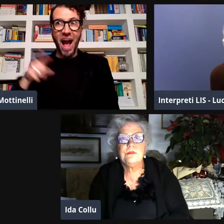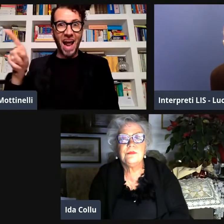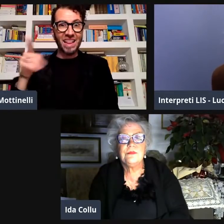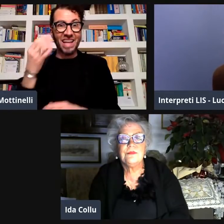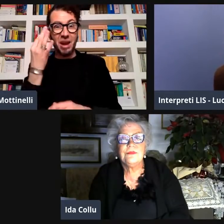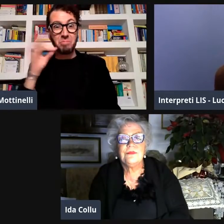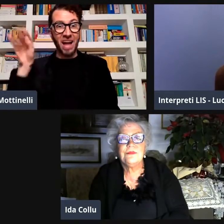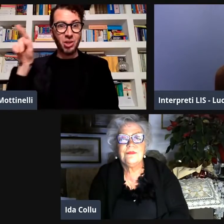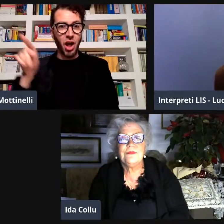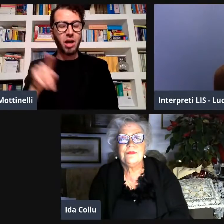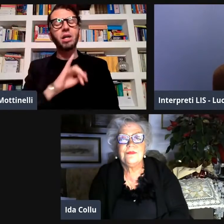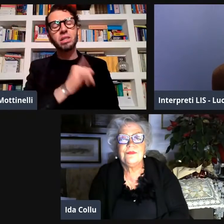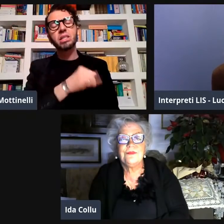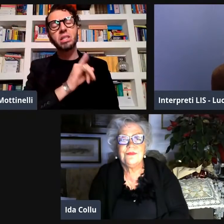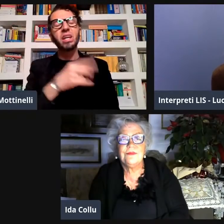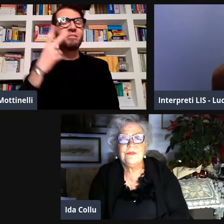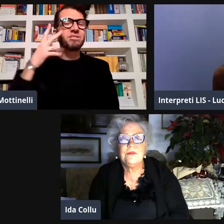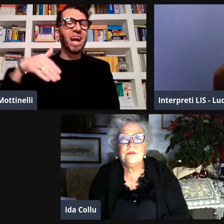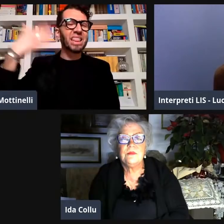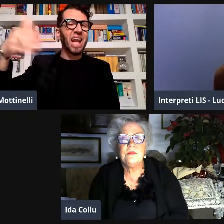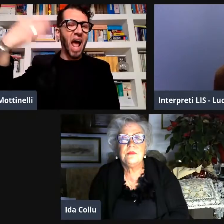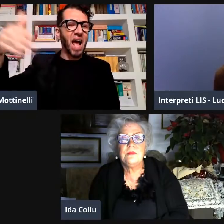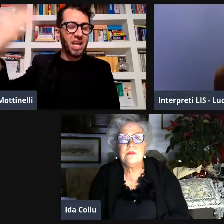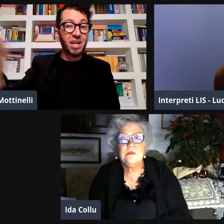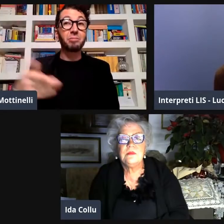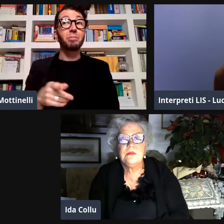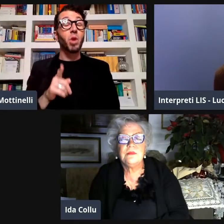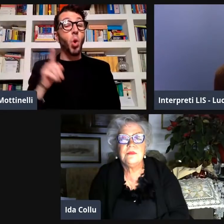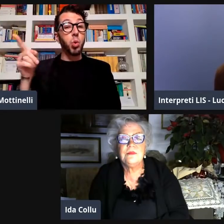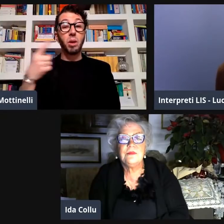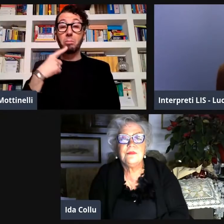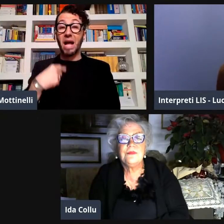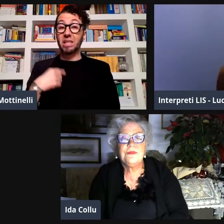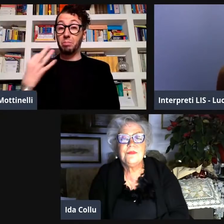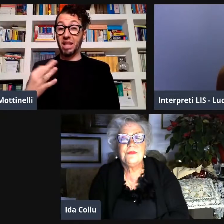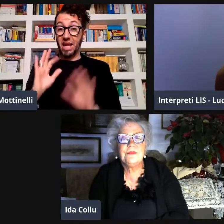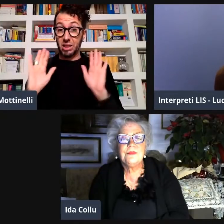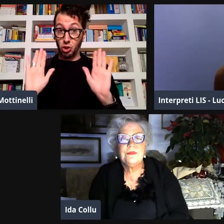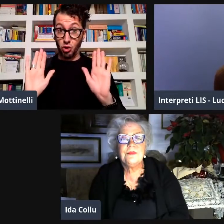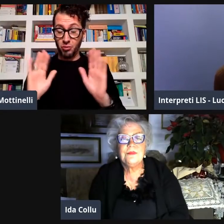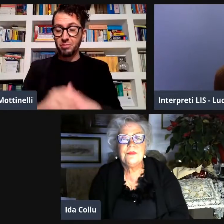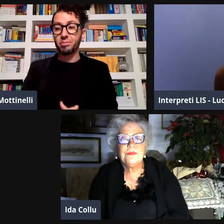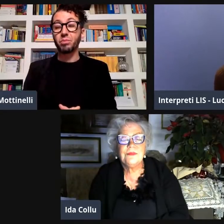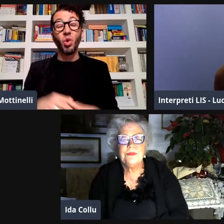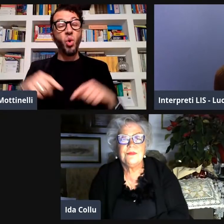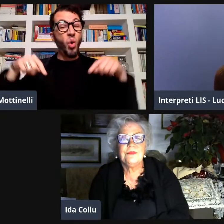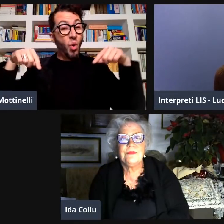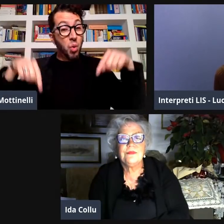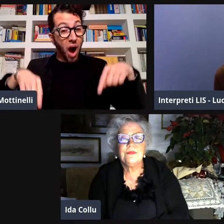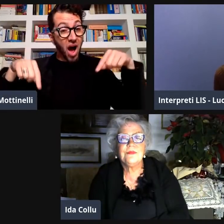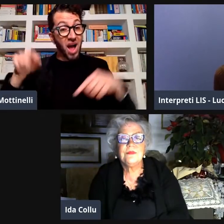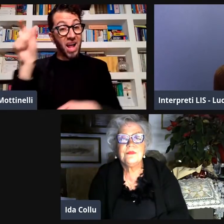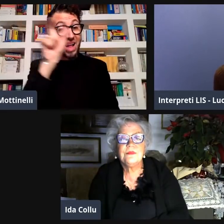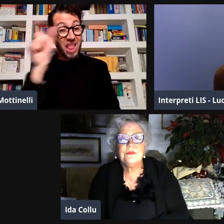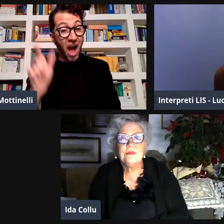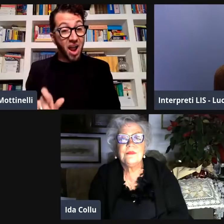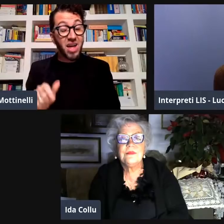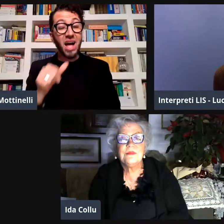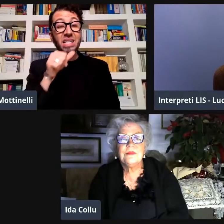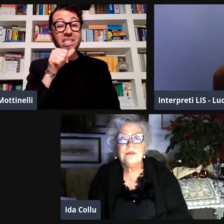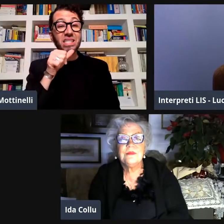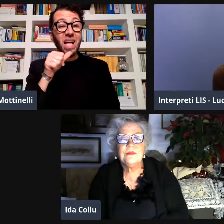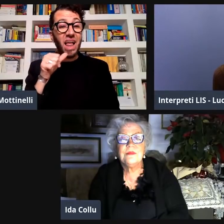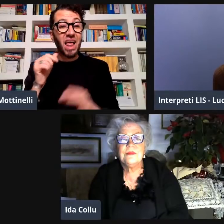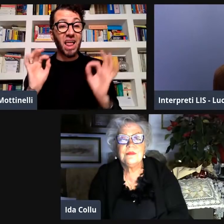Beh, beh, insomma. Anche perché lui aveva un carattere estremamente particolare. diceva ma sì, sì, vedrai, vedrai. Ma lui mi aveva sempre